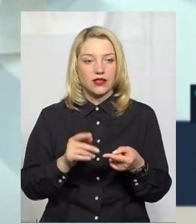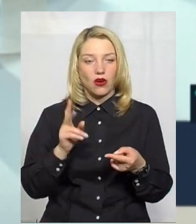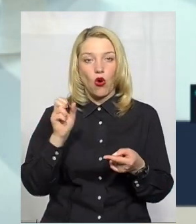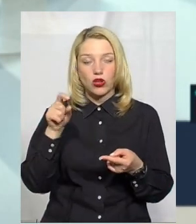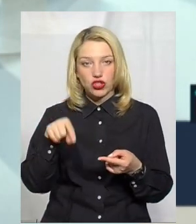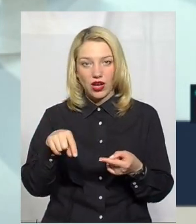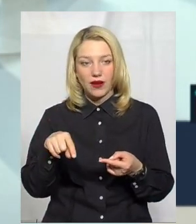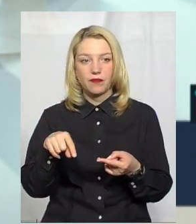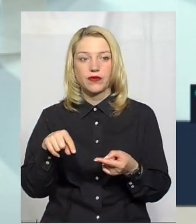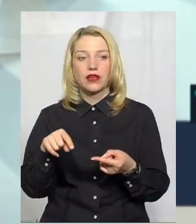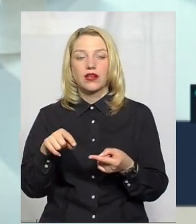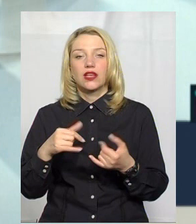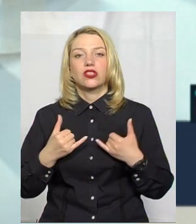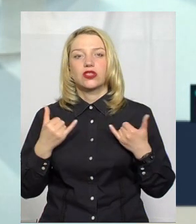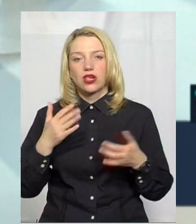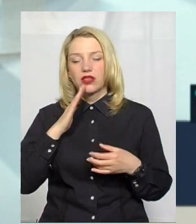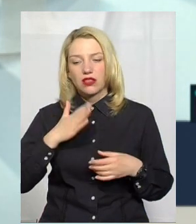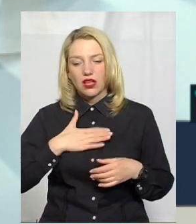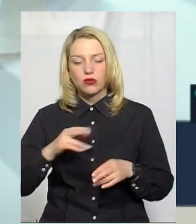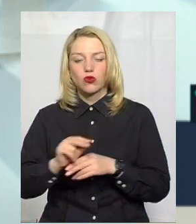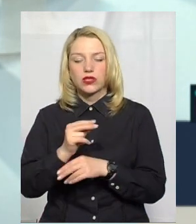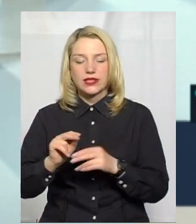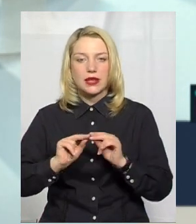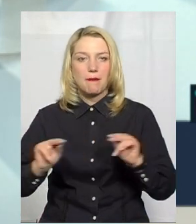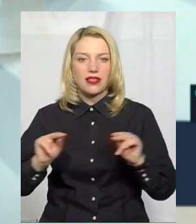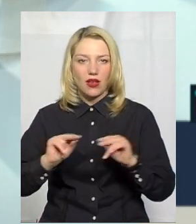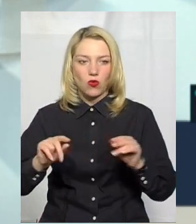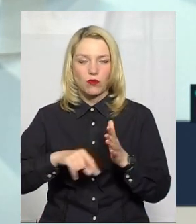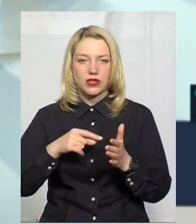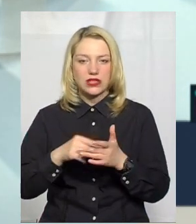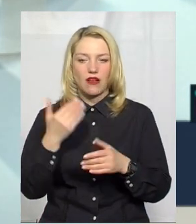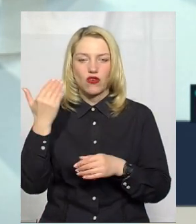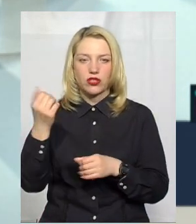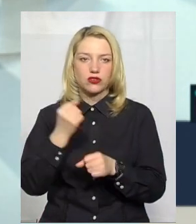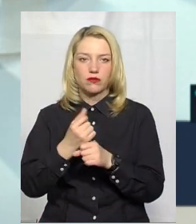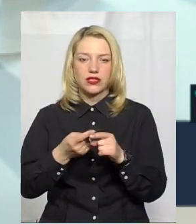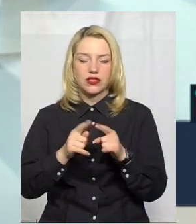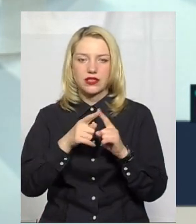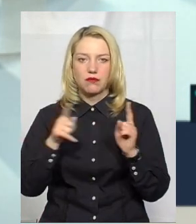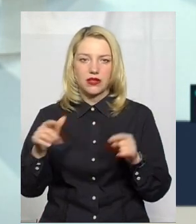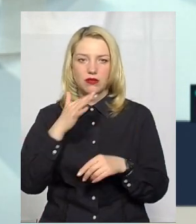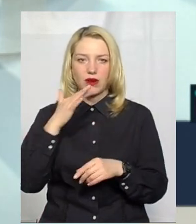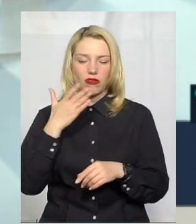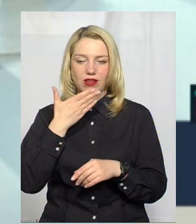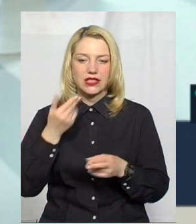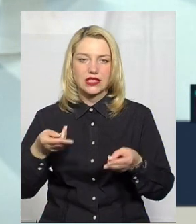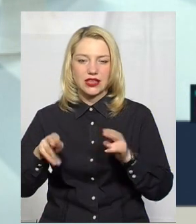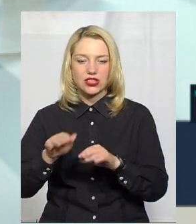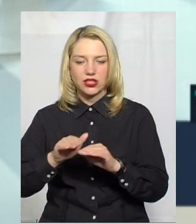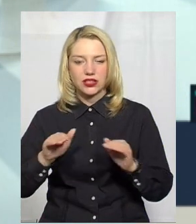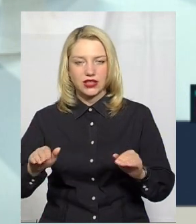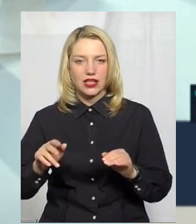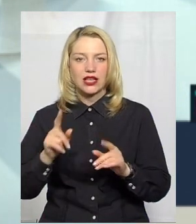Хоча шана нашим корекційним педагогам міста, вони зробили за цей період дуже багато і не залишили дітей з